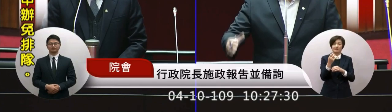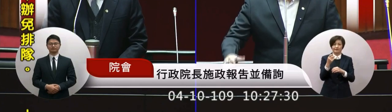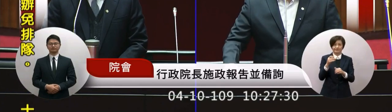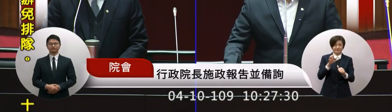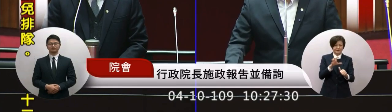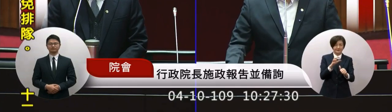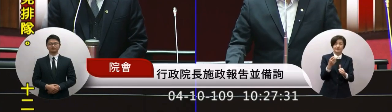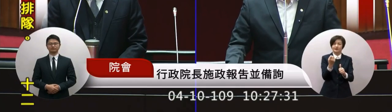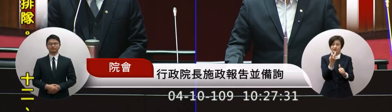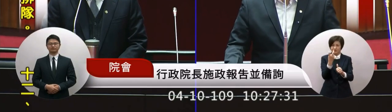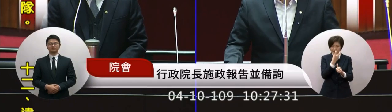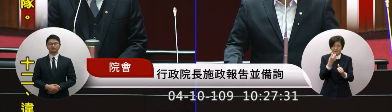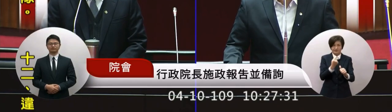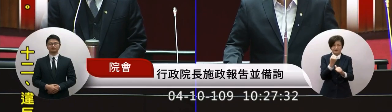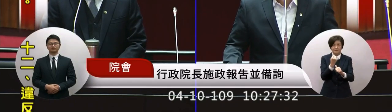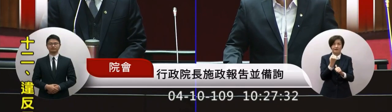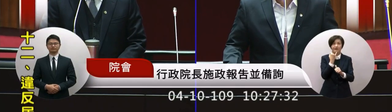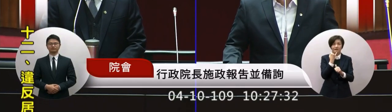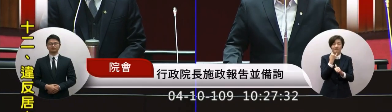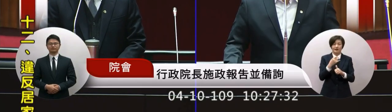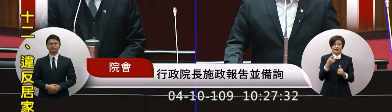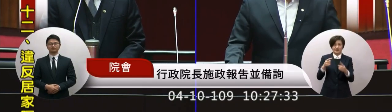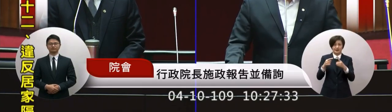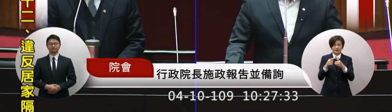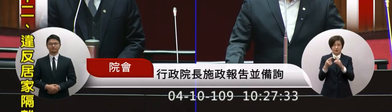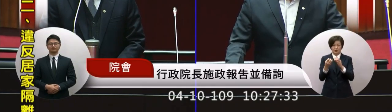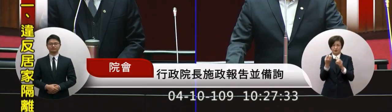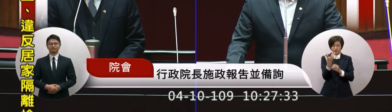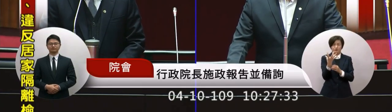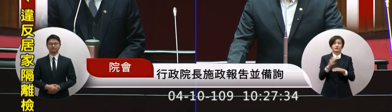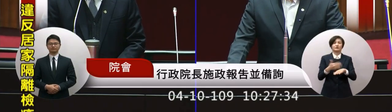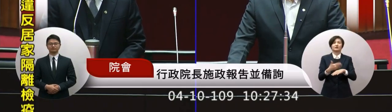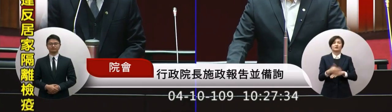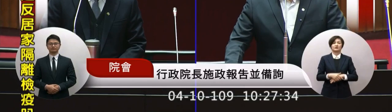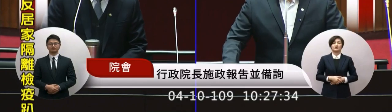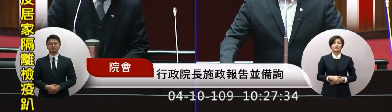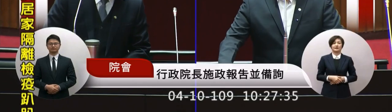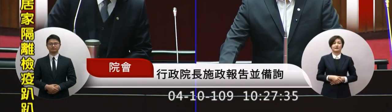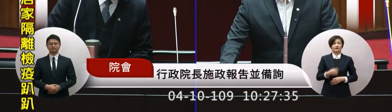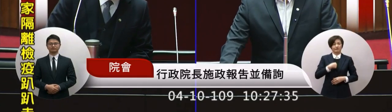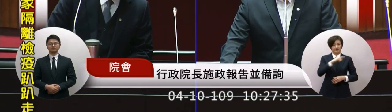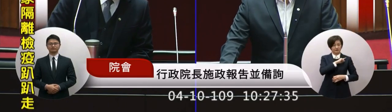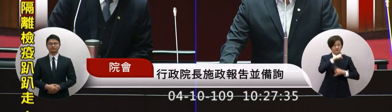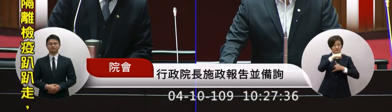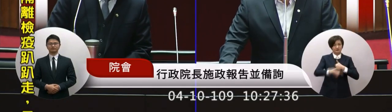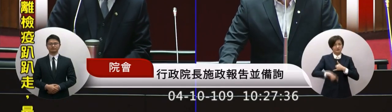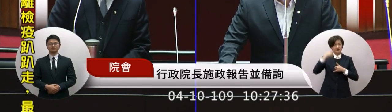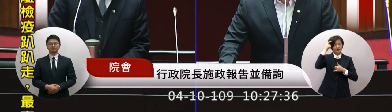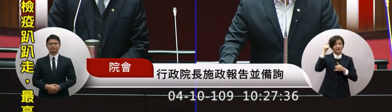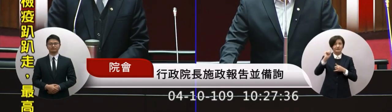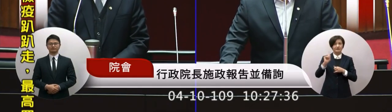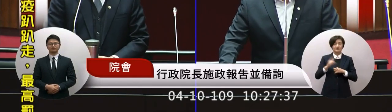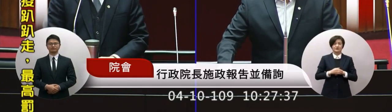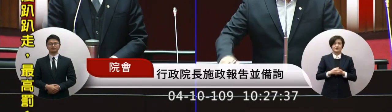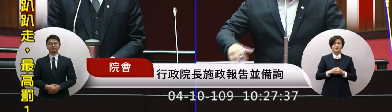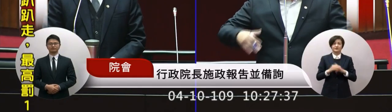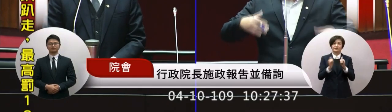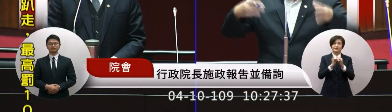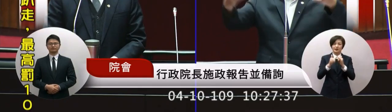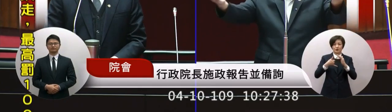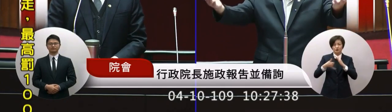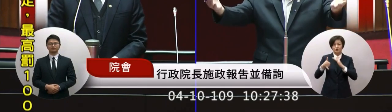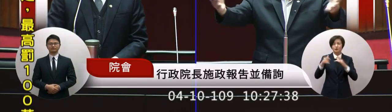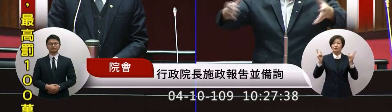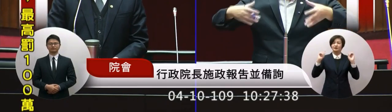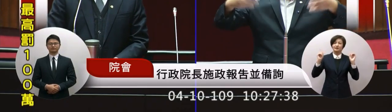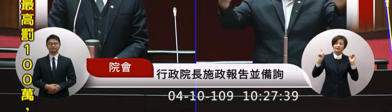用車流管制來控制人流當然我個人覺得說我們民眾出遊因為